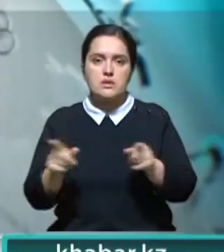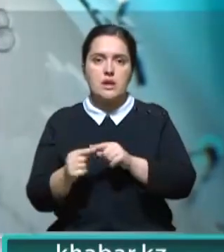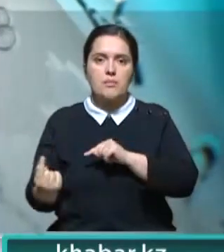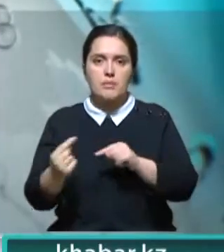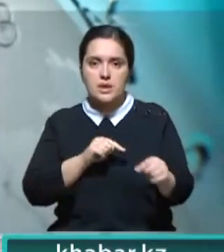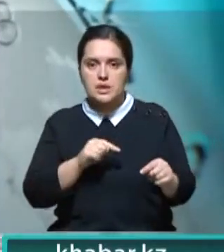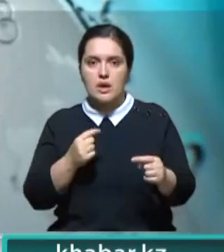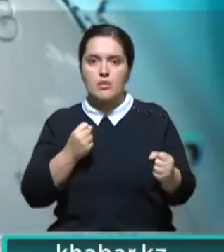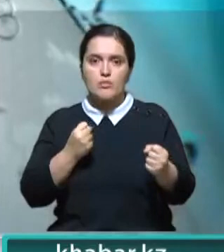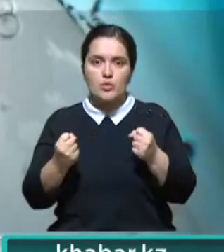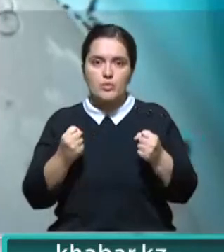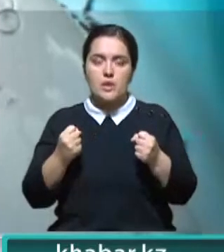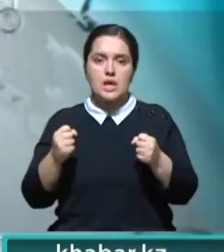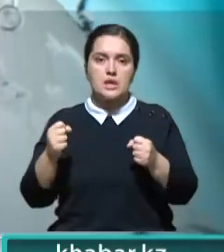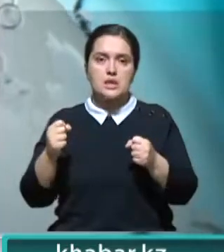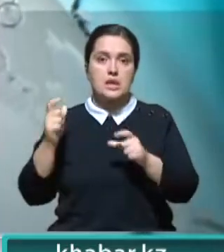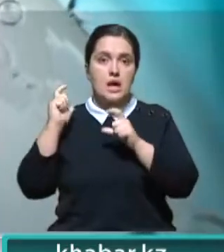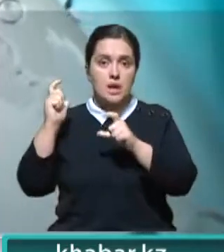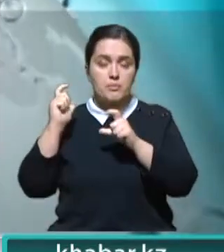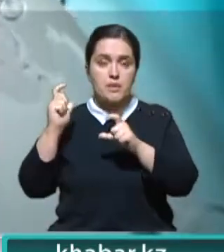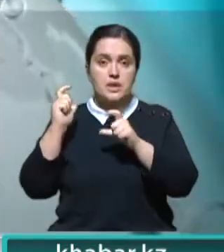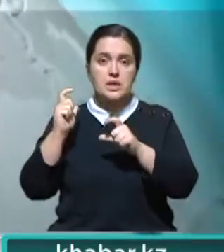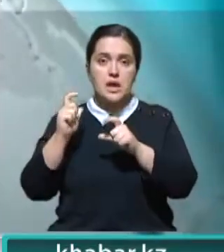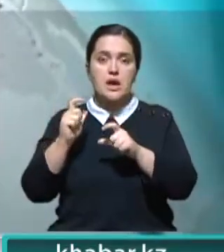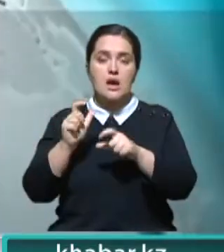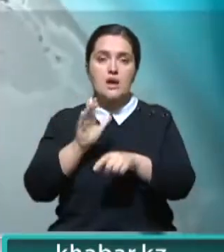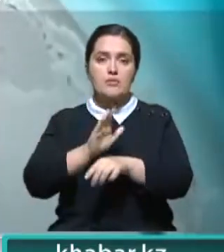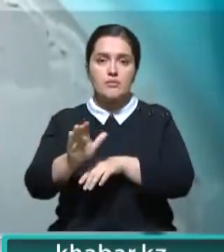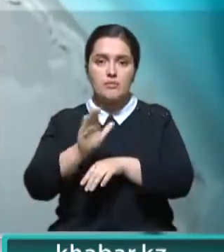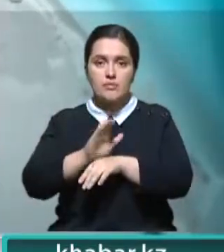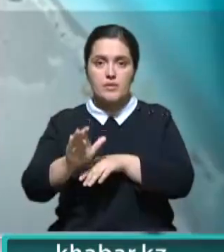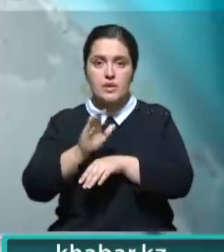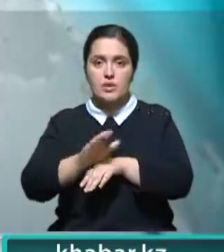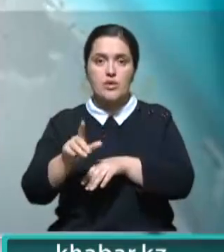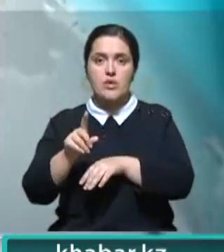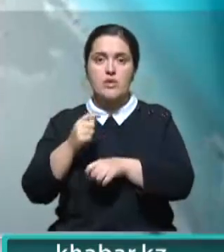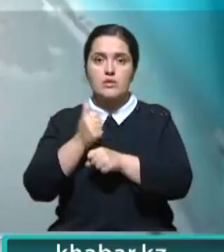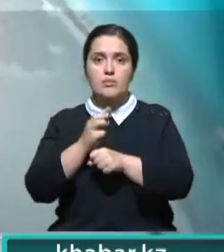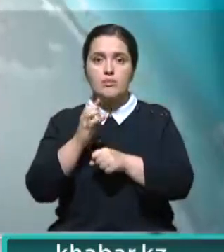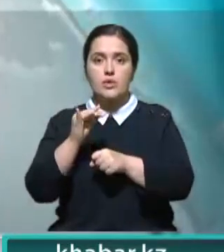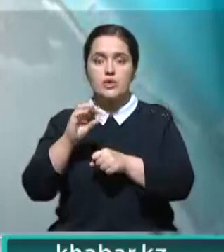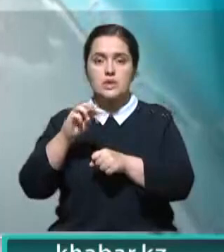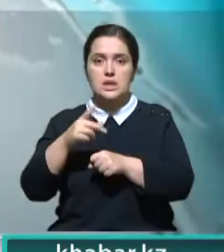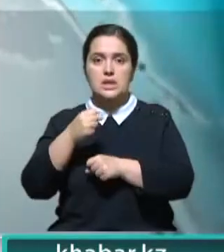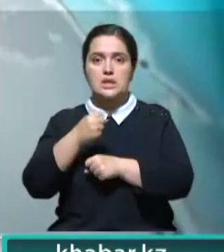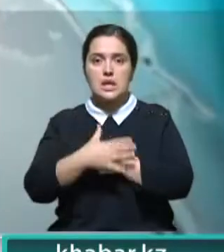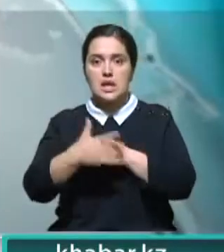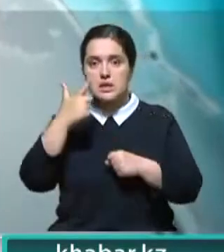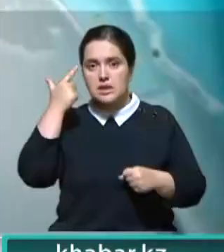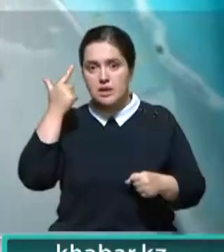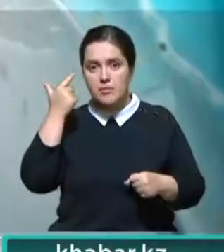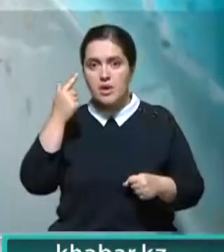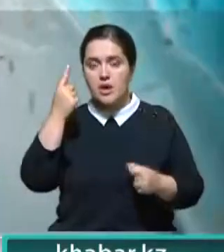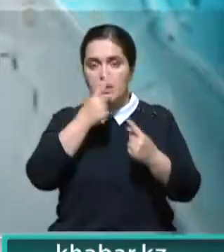взаимодействия, в особенности укреплений транспортно-логистических связей с нашей страной, и считает ее ведущим партнером Брюсселя в Центрально